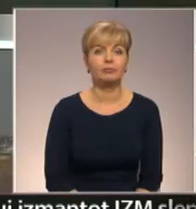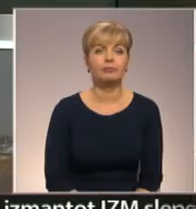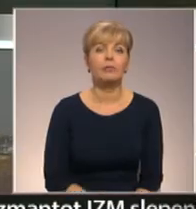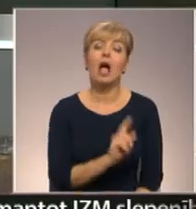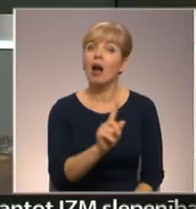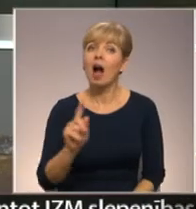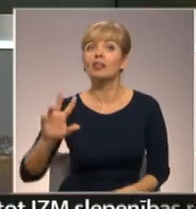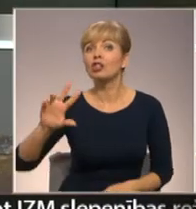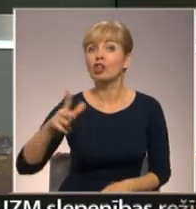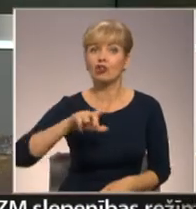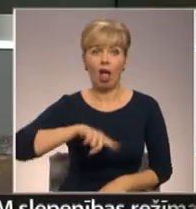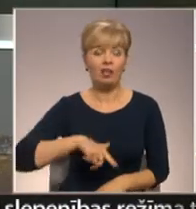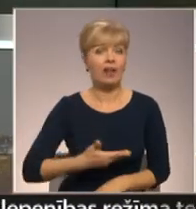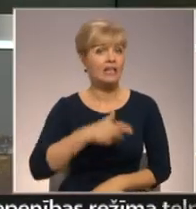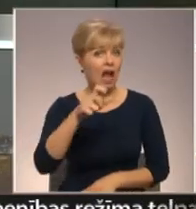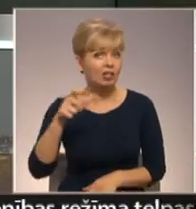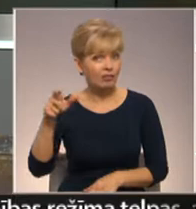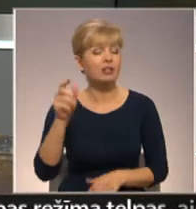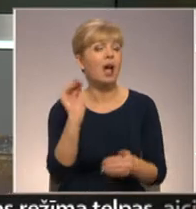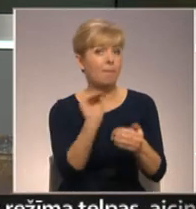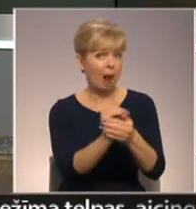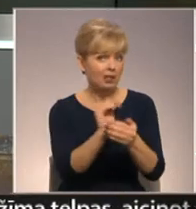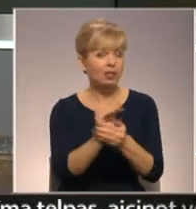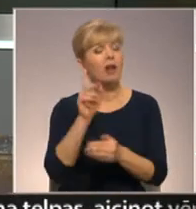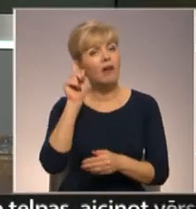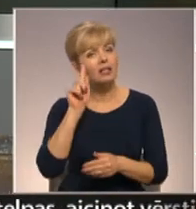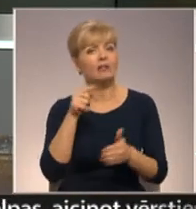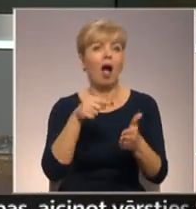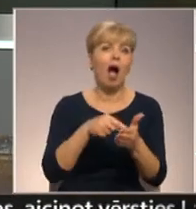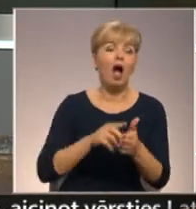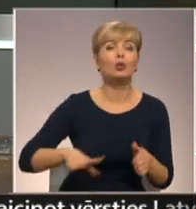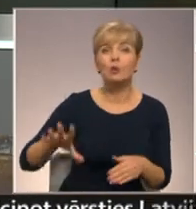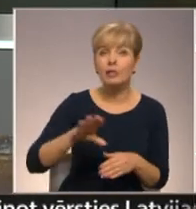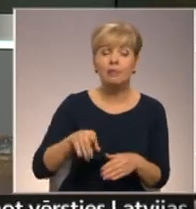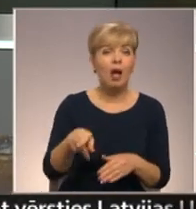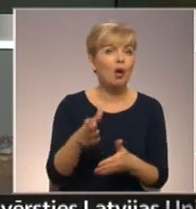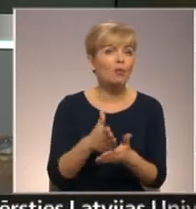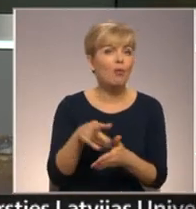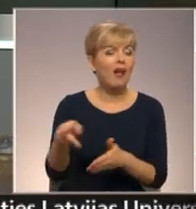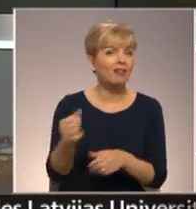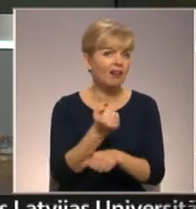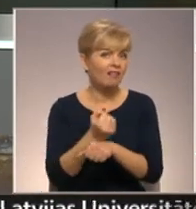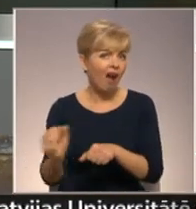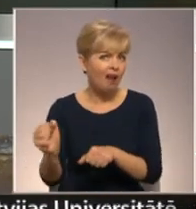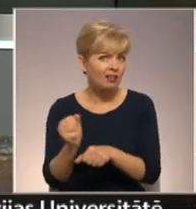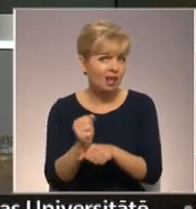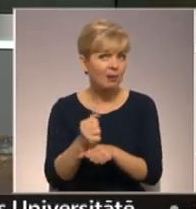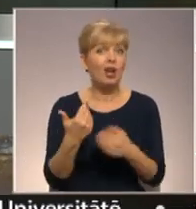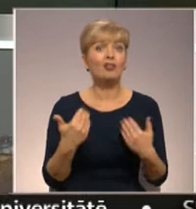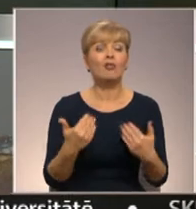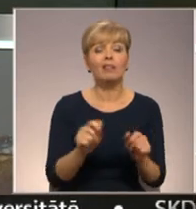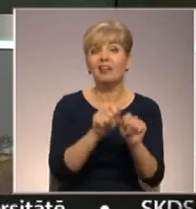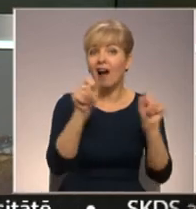Katrs trešais Latvijas iedzīvotājs pazīst vai zina kādu ģimeni, kurā notiek vardarbība. Tā šodien atklājota